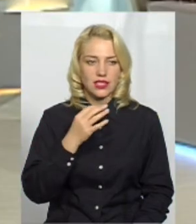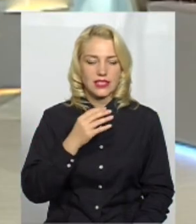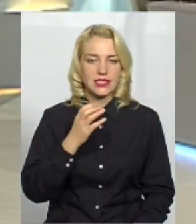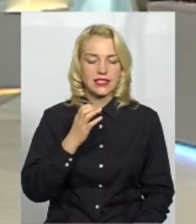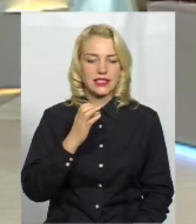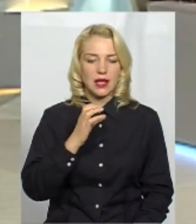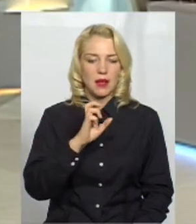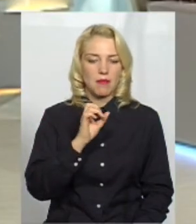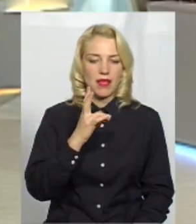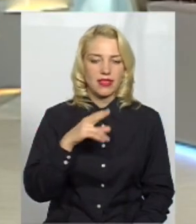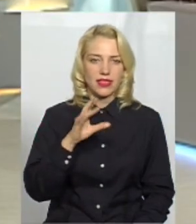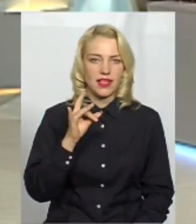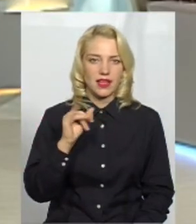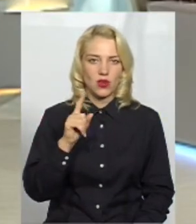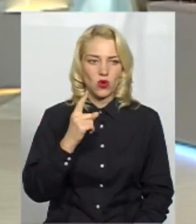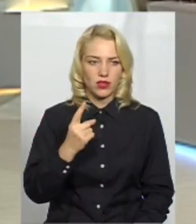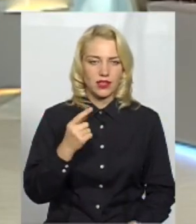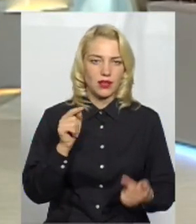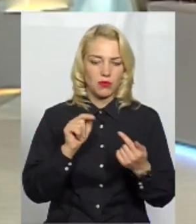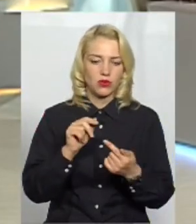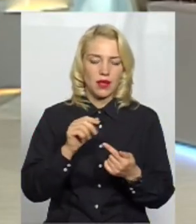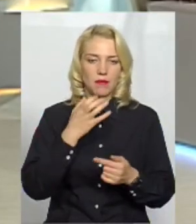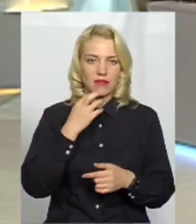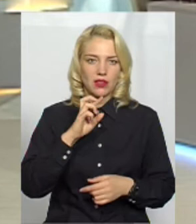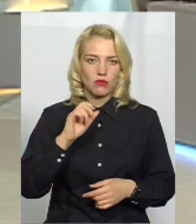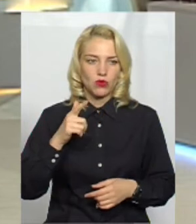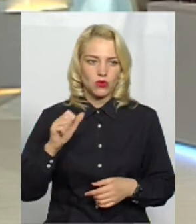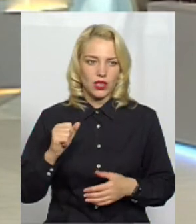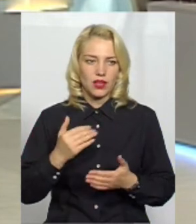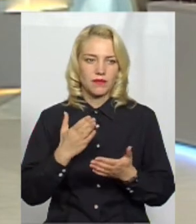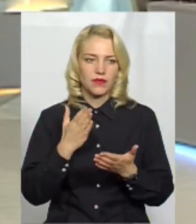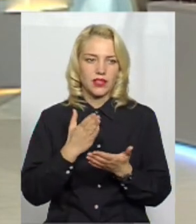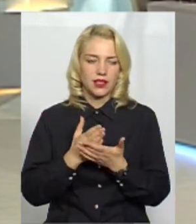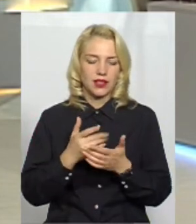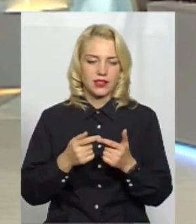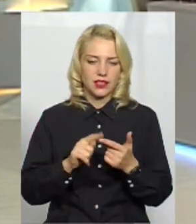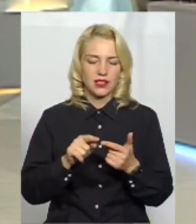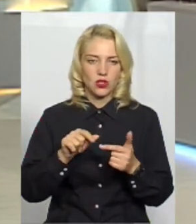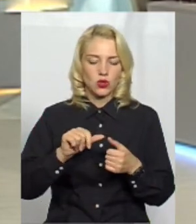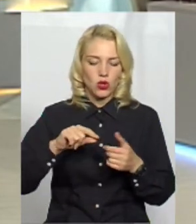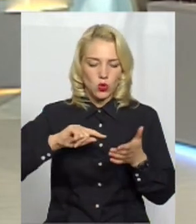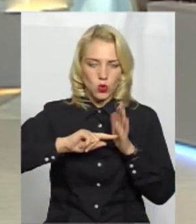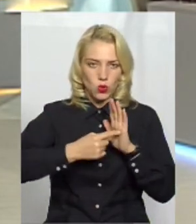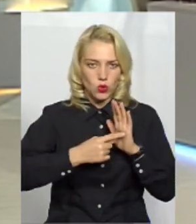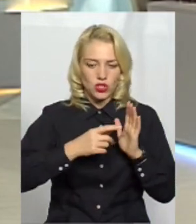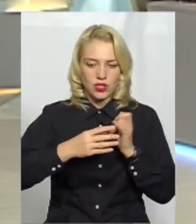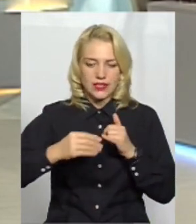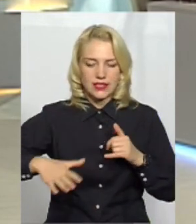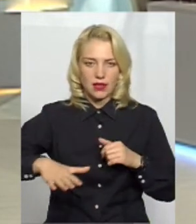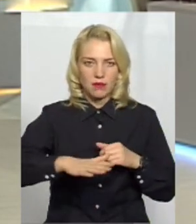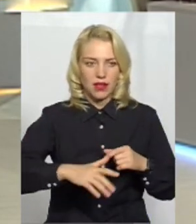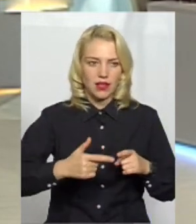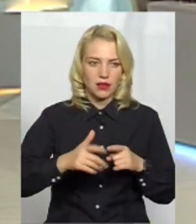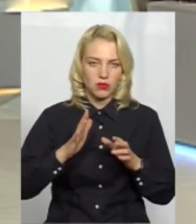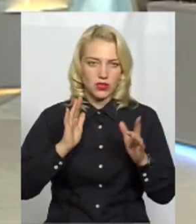Степана Бендери один. Там напроти Південного Бога, в нас також там жертв Чорнобиля, відведена земельна ділянка. Потім сквер